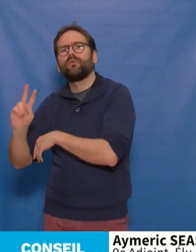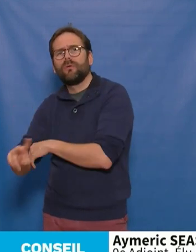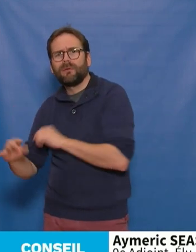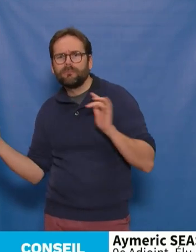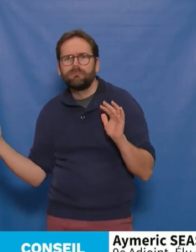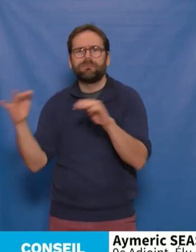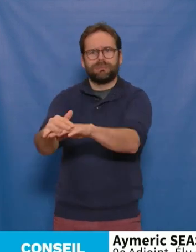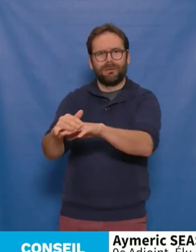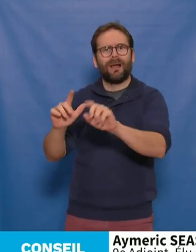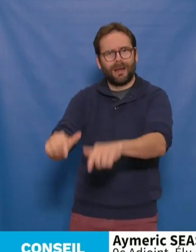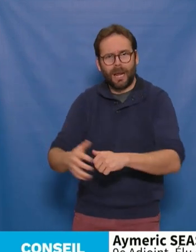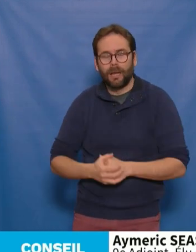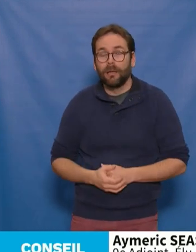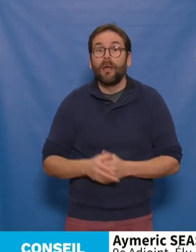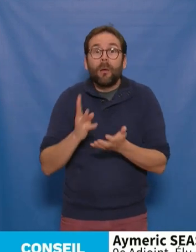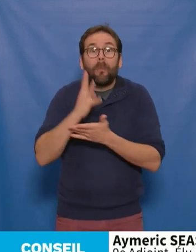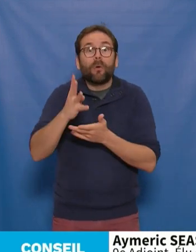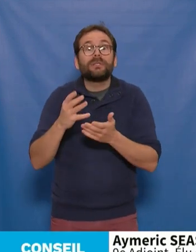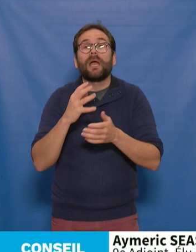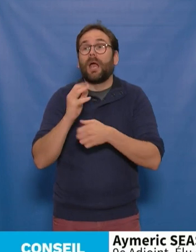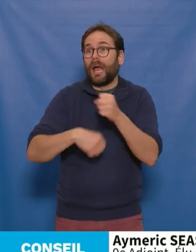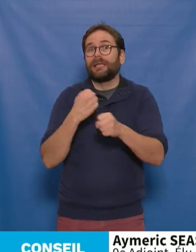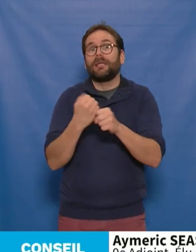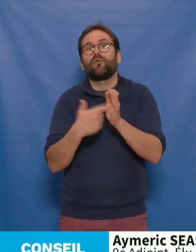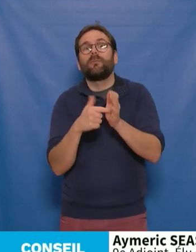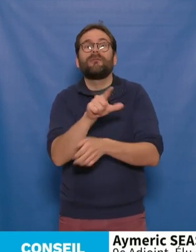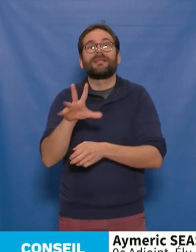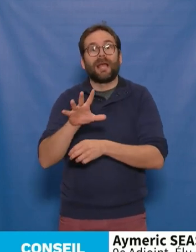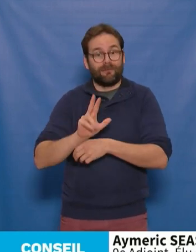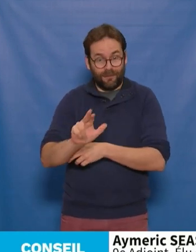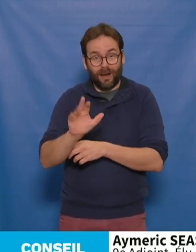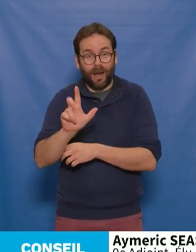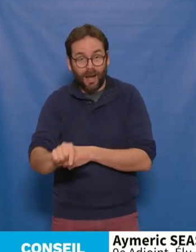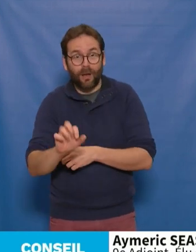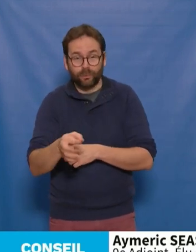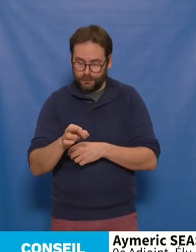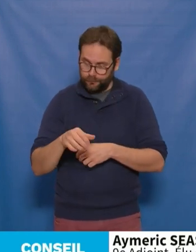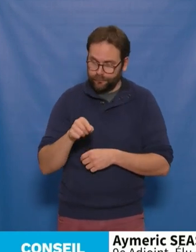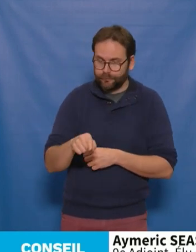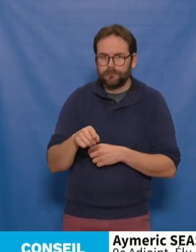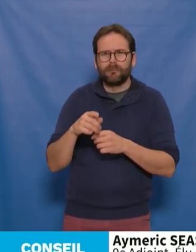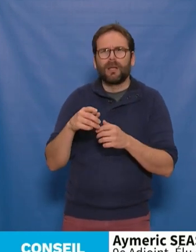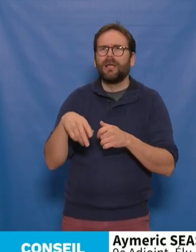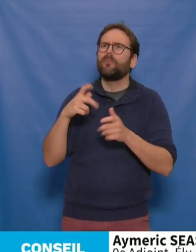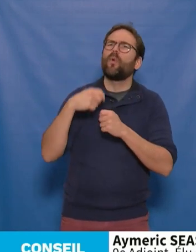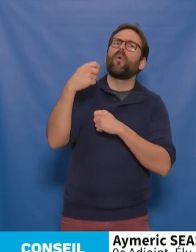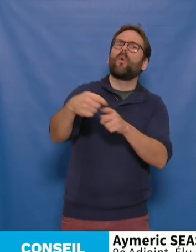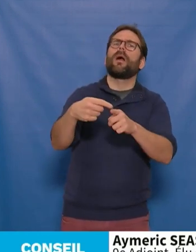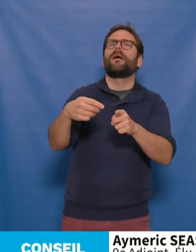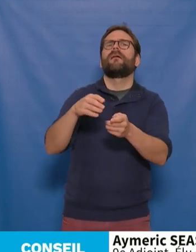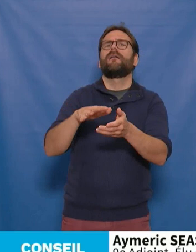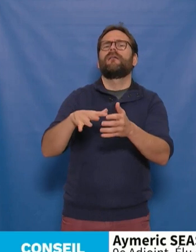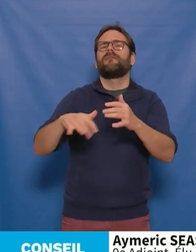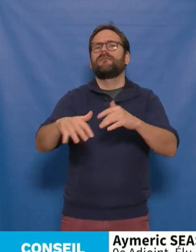ils se développeront au cours de l'année 25. Ils prendront place pour le plus loin la Friche-Mélinette